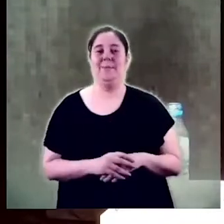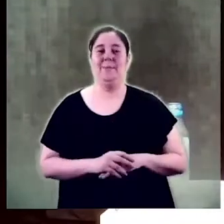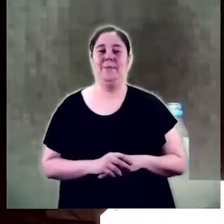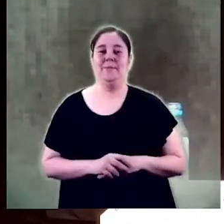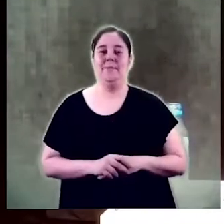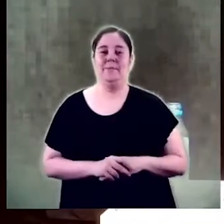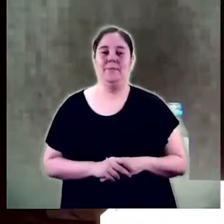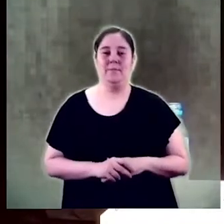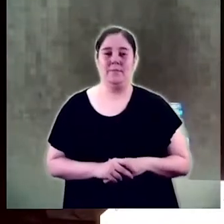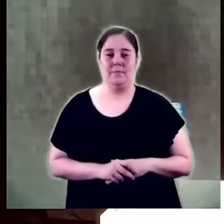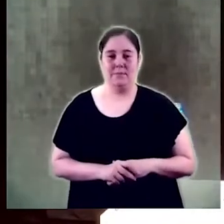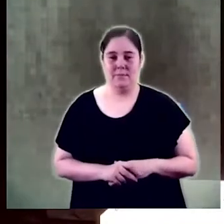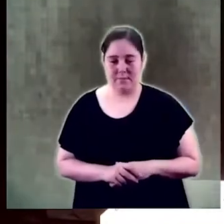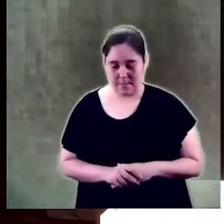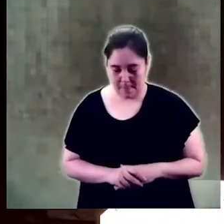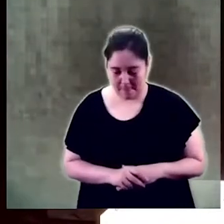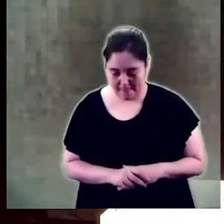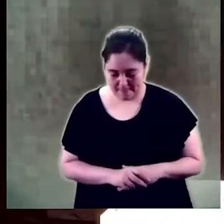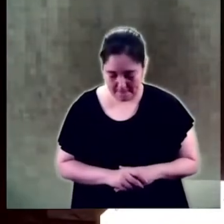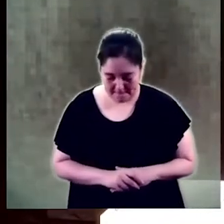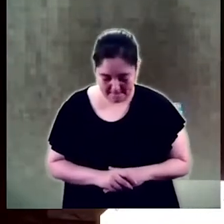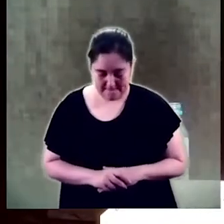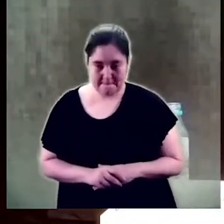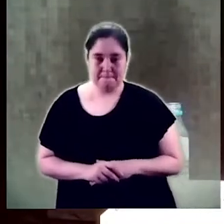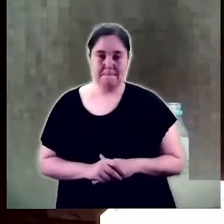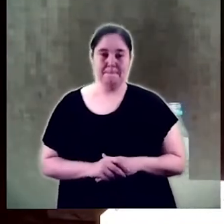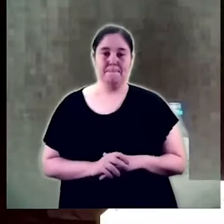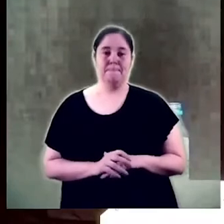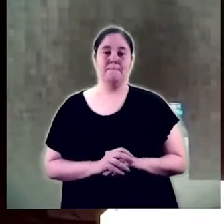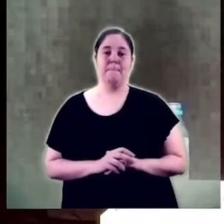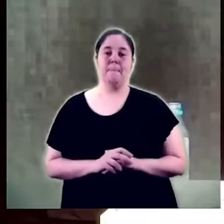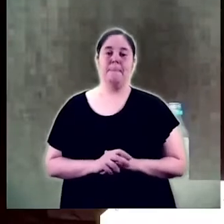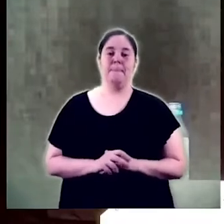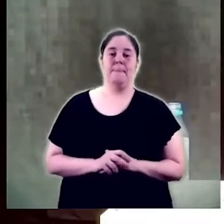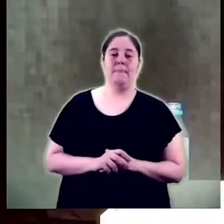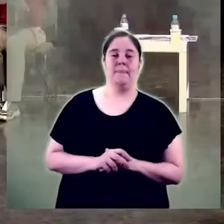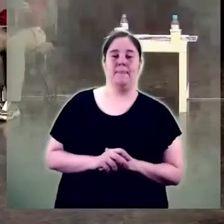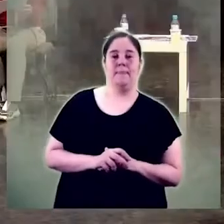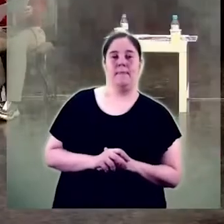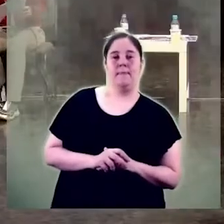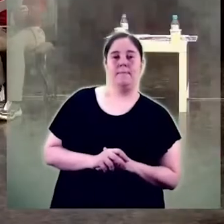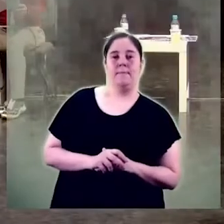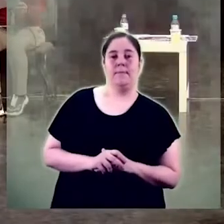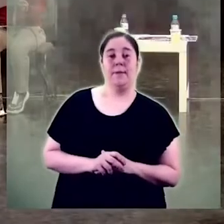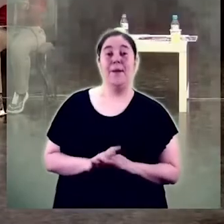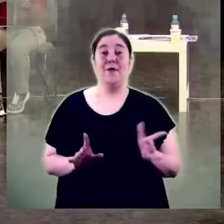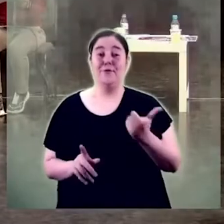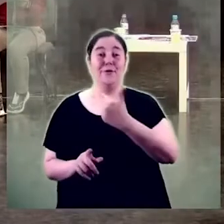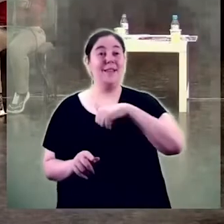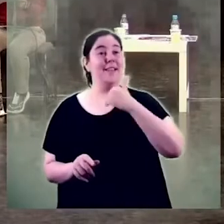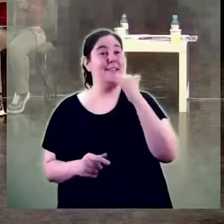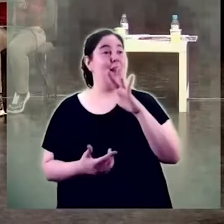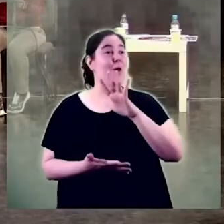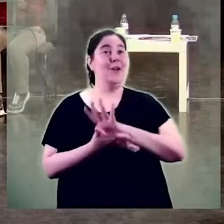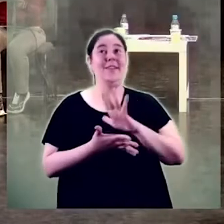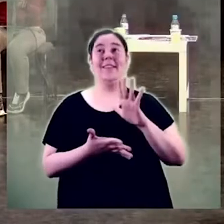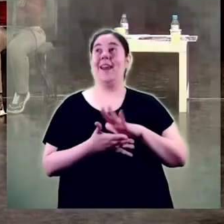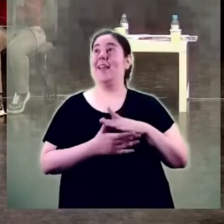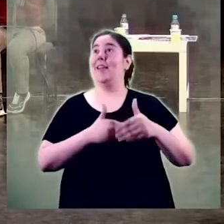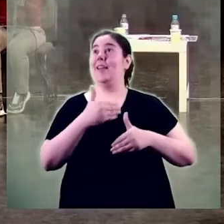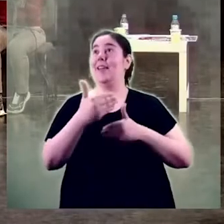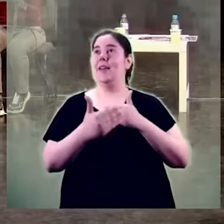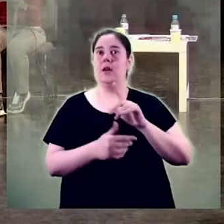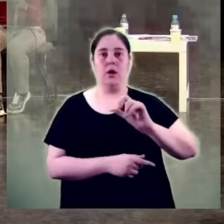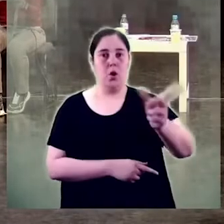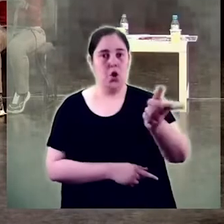la mordassa perdó i no vull donar a entendre que som una bassa d'oli no ho som